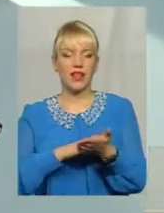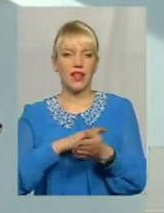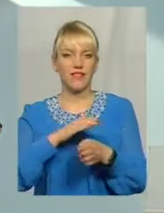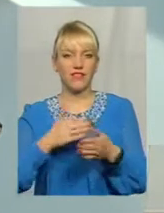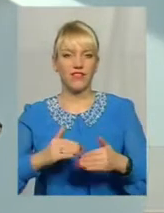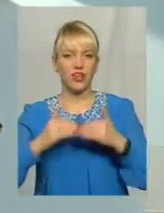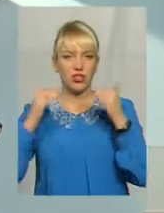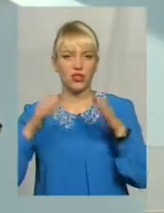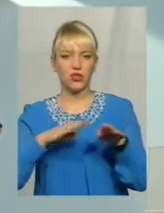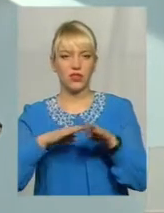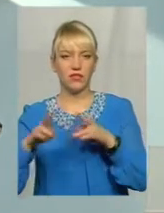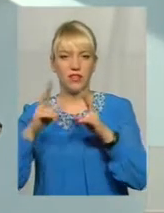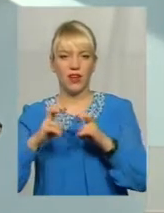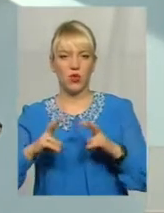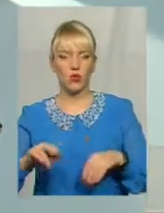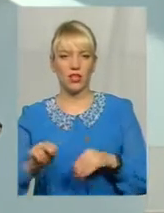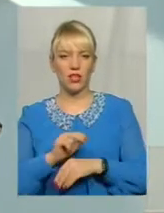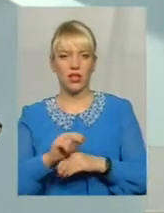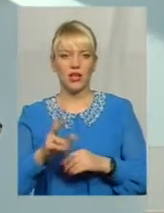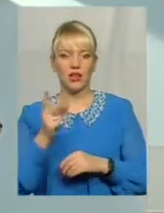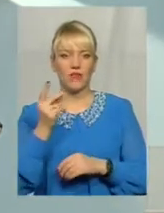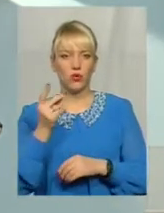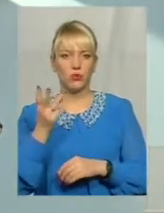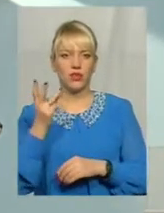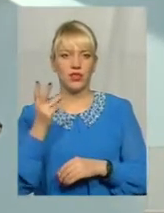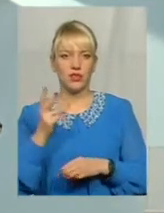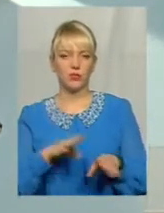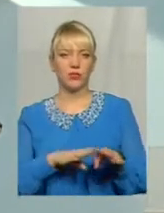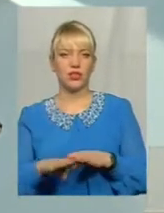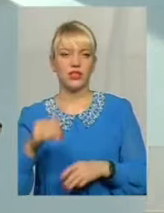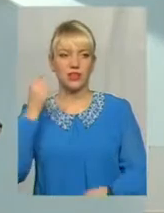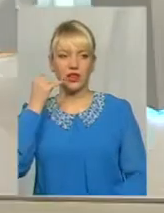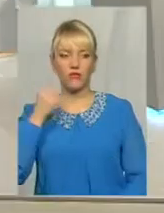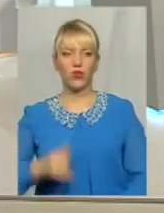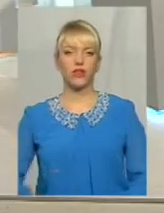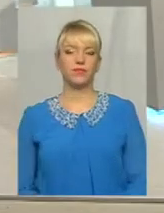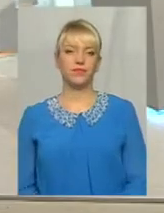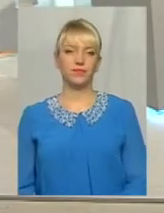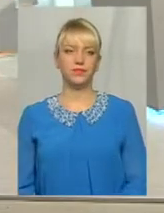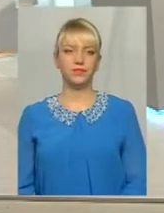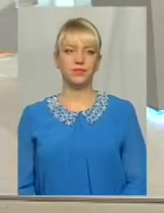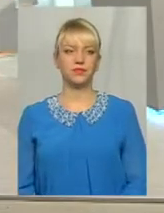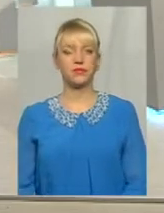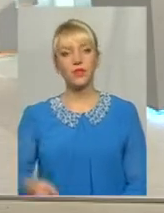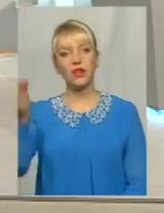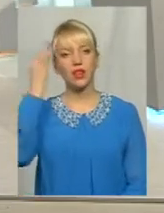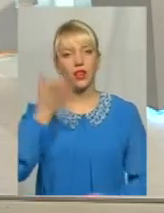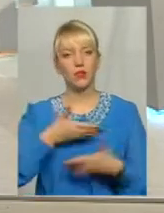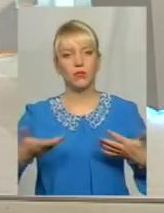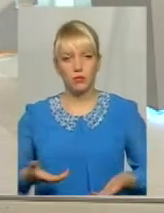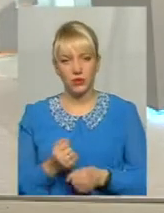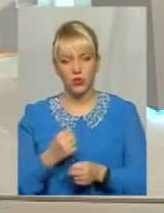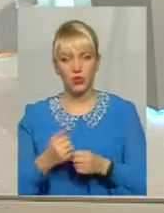рівня діагностики та лікування на другому і третинному рівні Маємо телефонний дзвінок, нагадую, глядачам працюємо для вас наживо